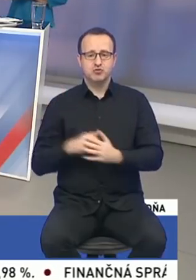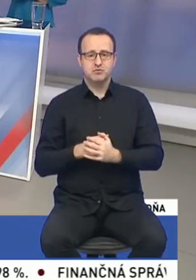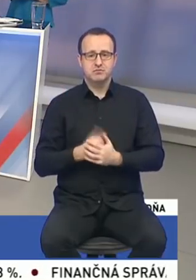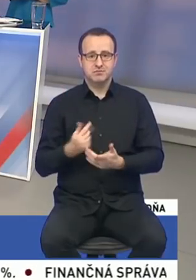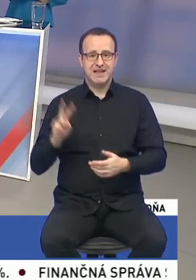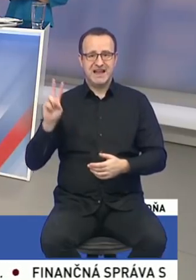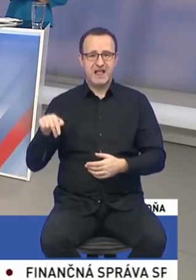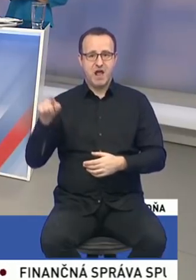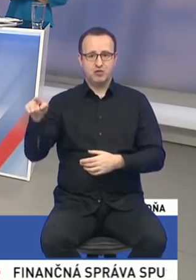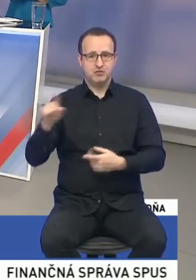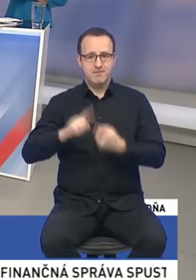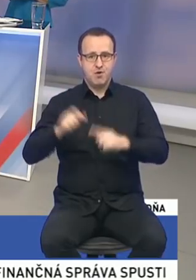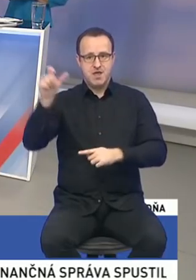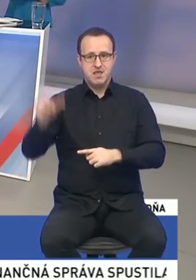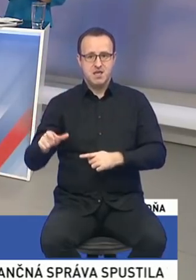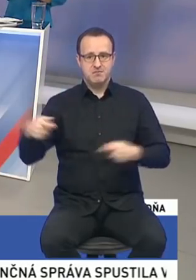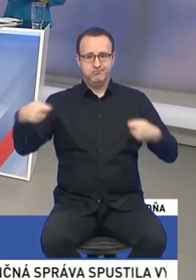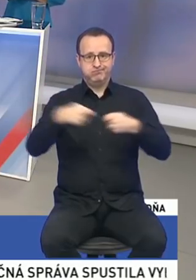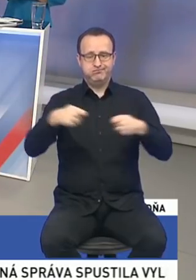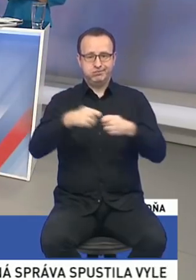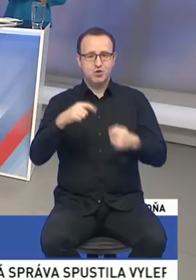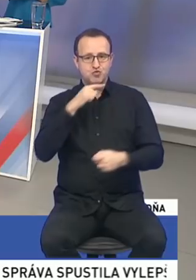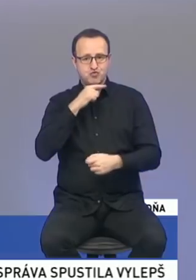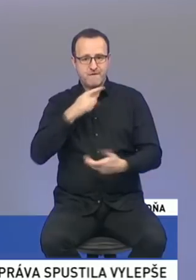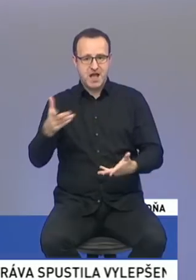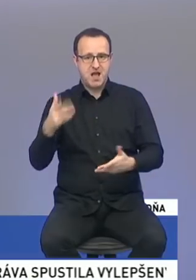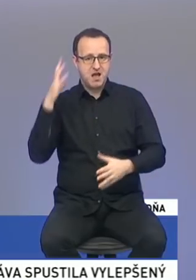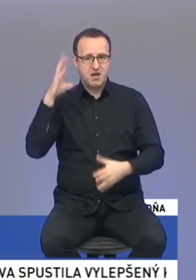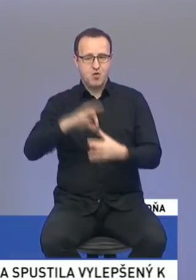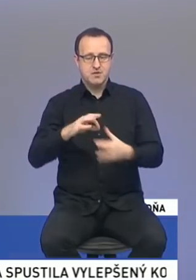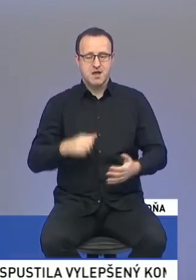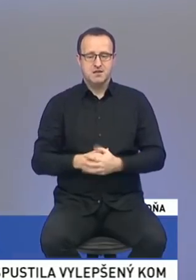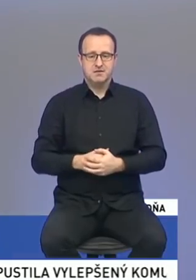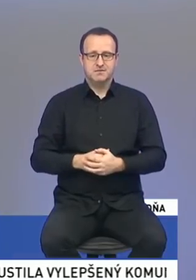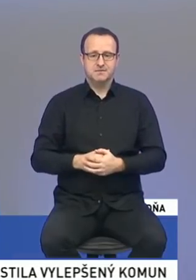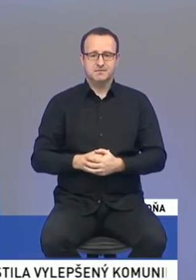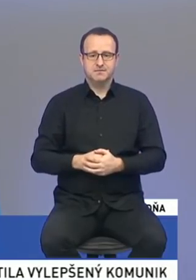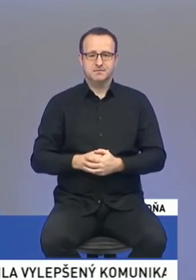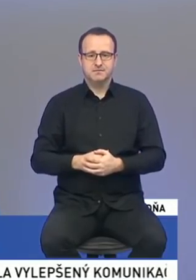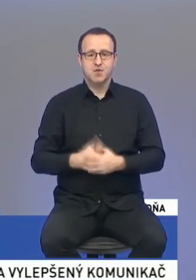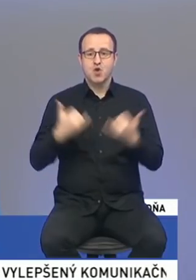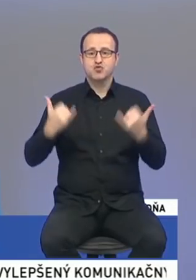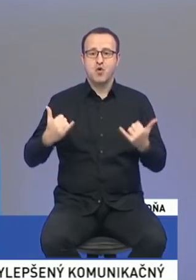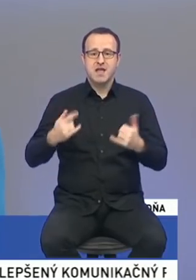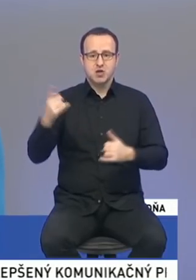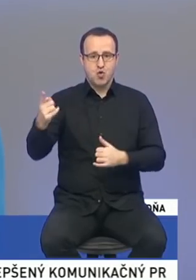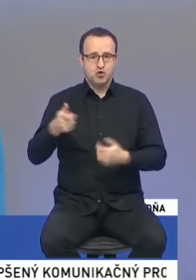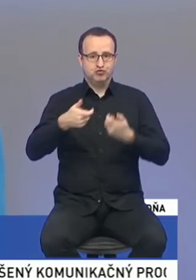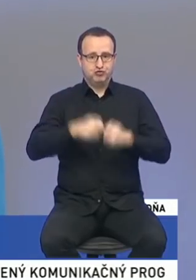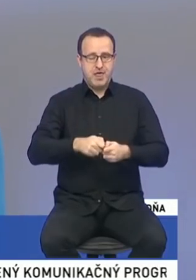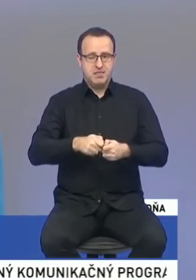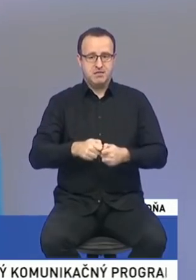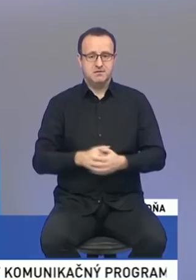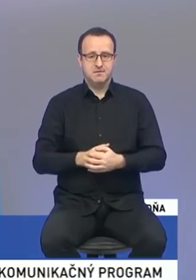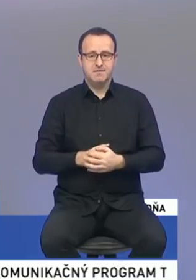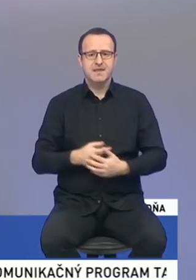politik, ktorý možno pre viacerých je známy pod prezivkom Maznak. A dodnes je členom. Napriek